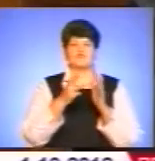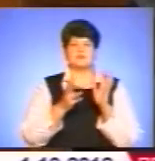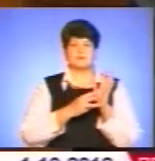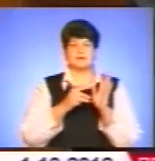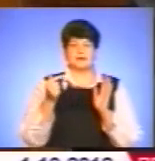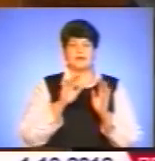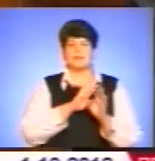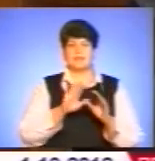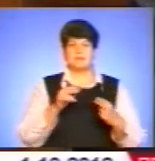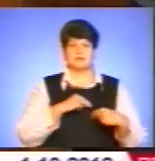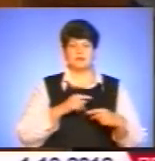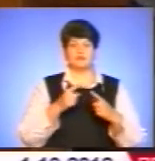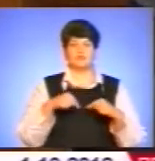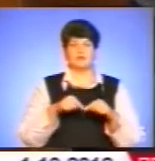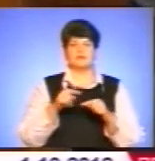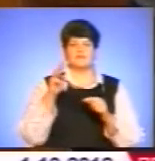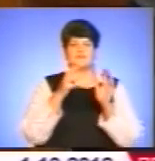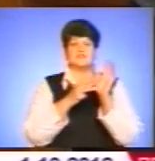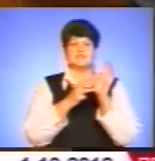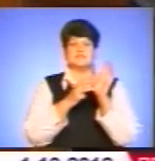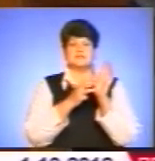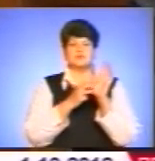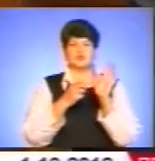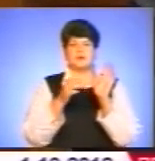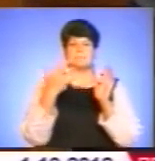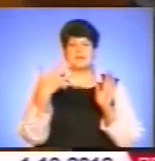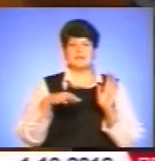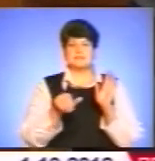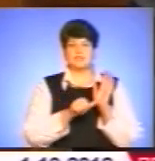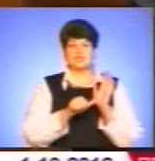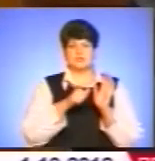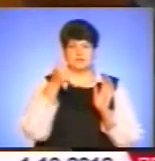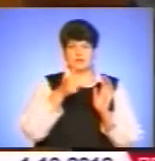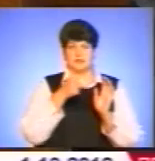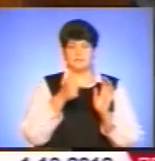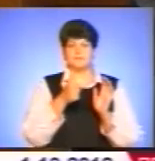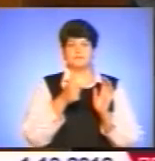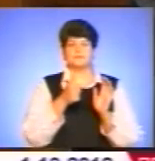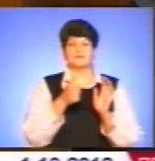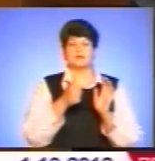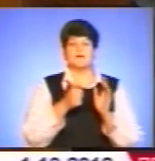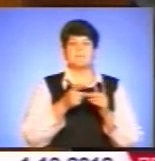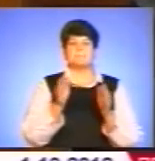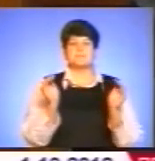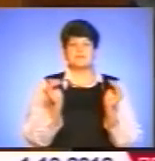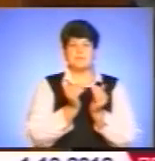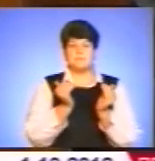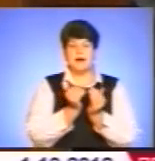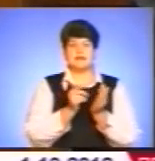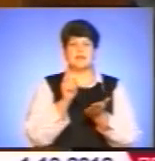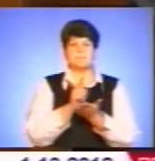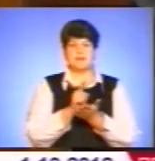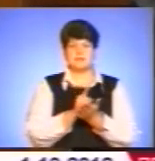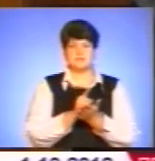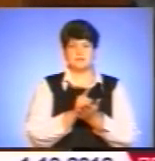для людей непрацездатного віку 856 гривень, а становить 844. Відповідно, мінімальна пенсія